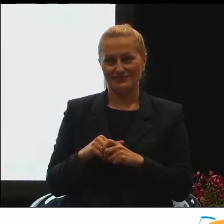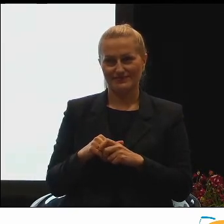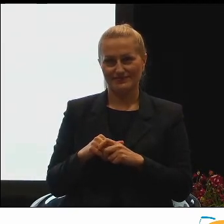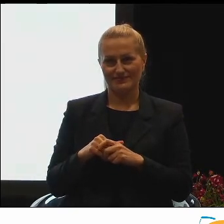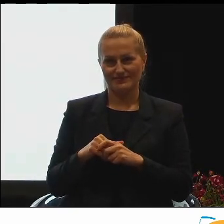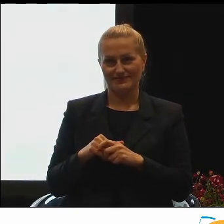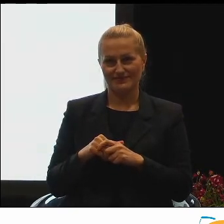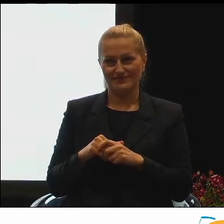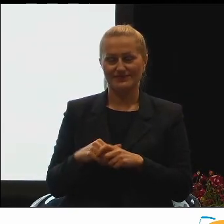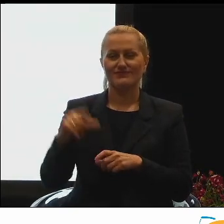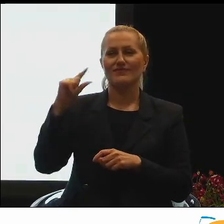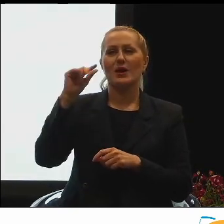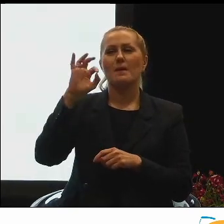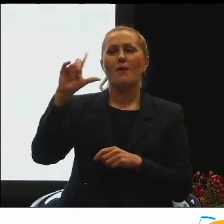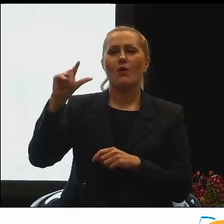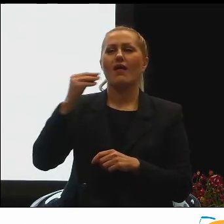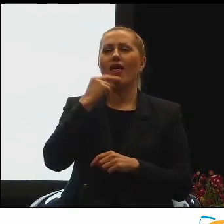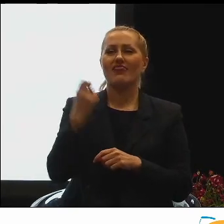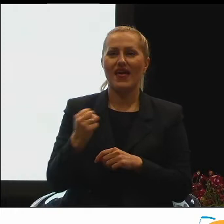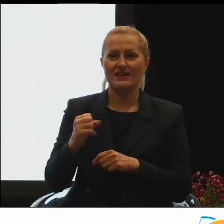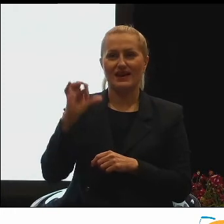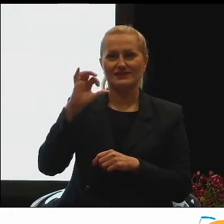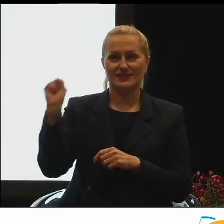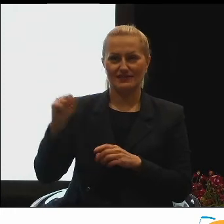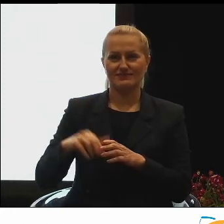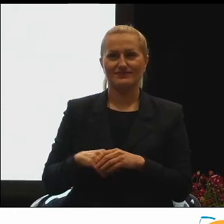I PolEnergia SM.